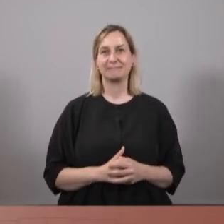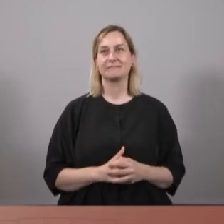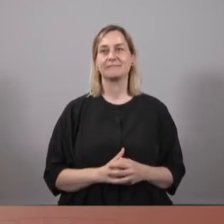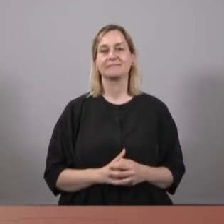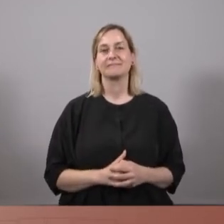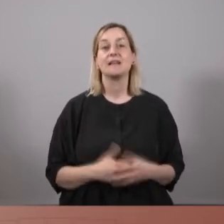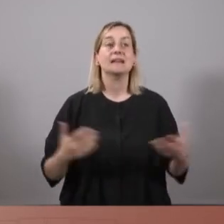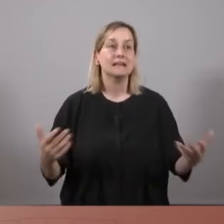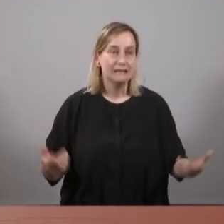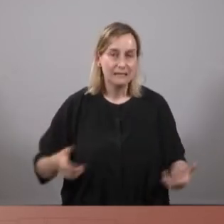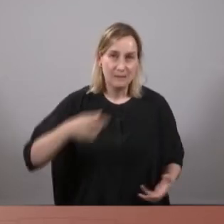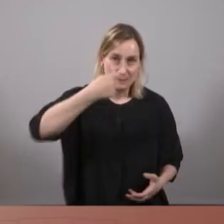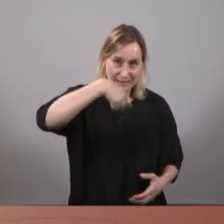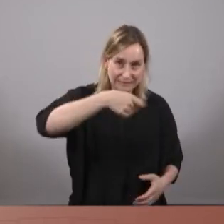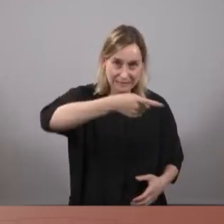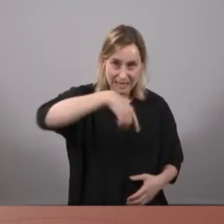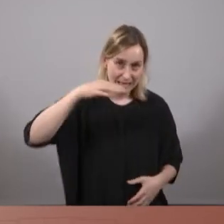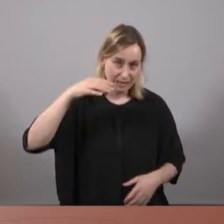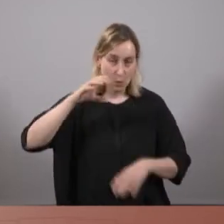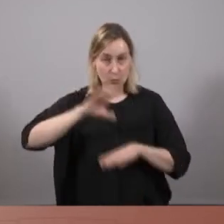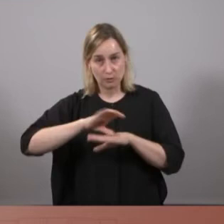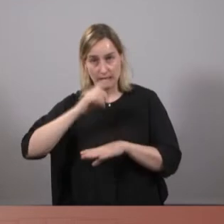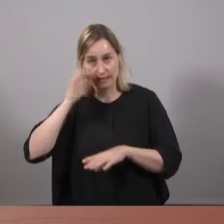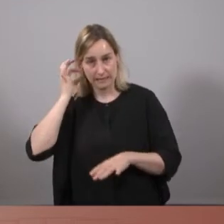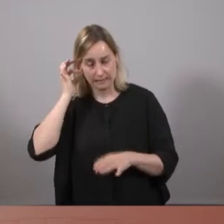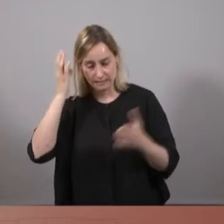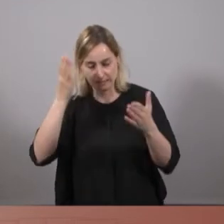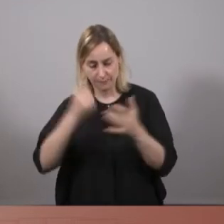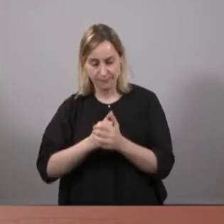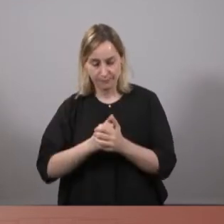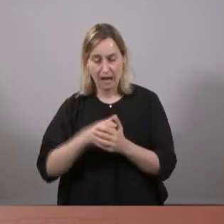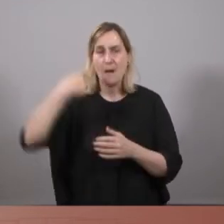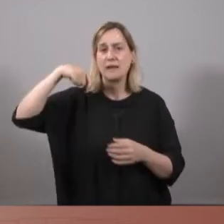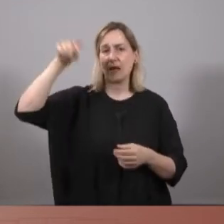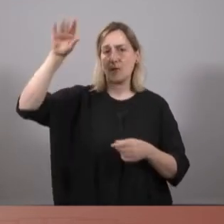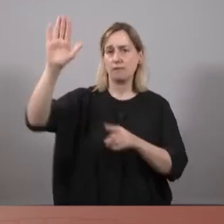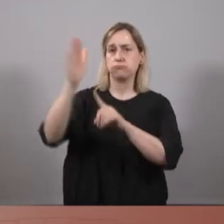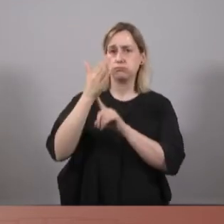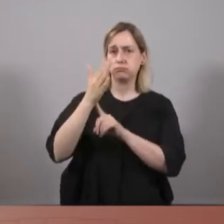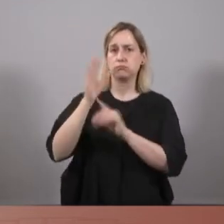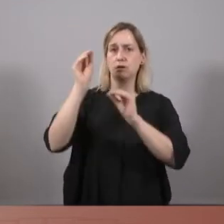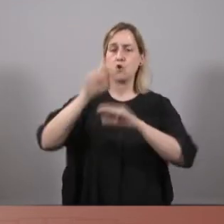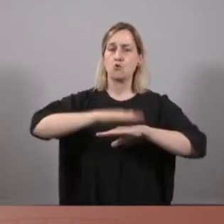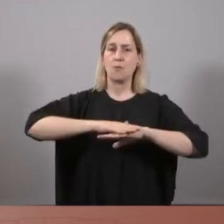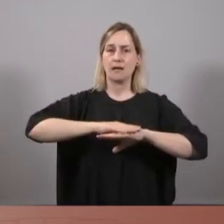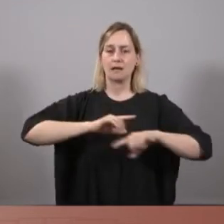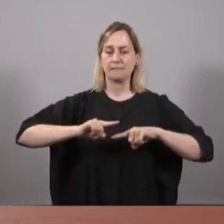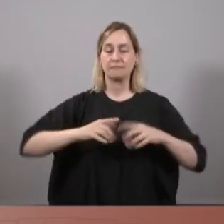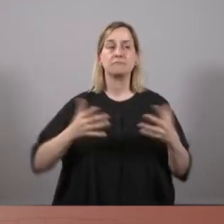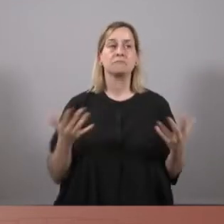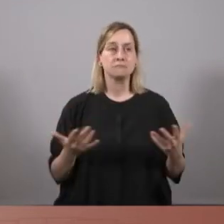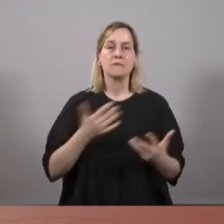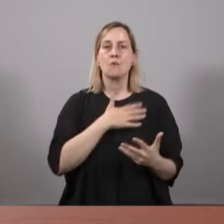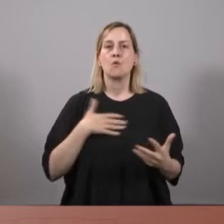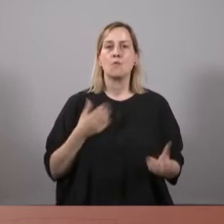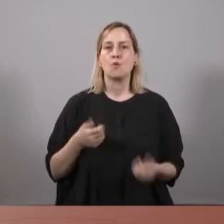President, conselleres, consellers, president, vostè avui ens ha presentat el seu govern i nosaltres volem